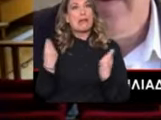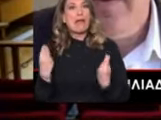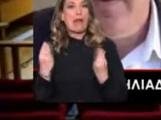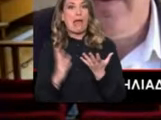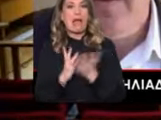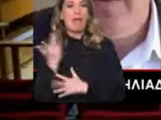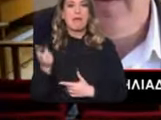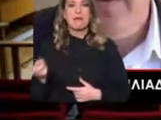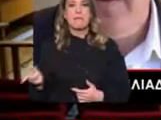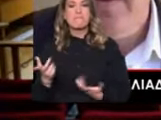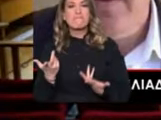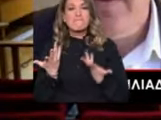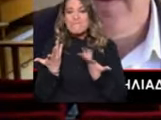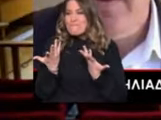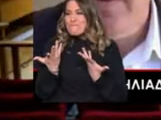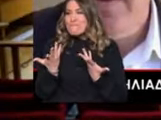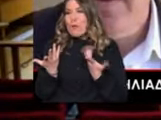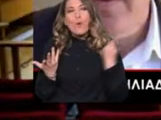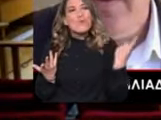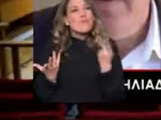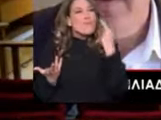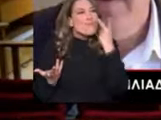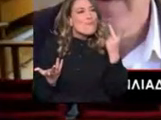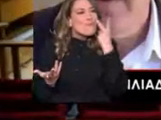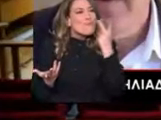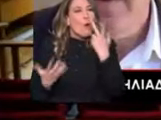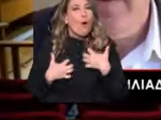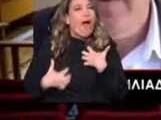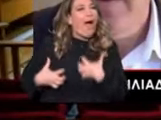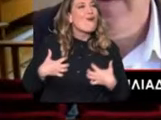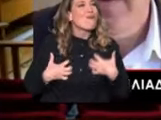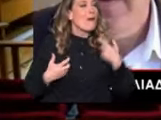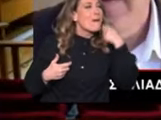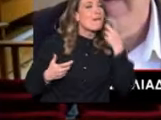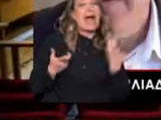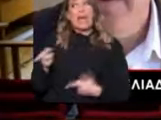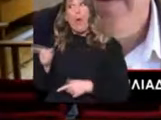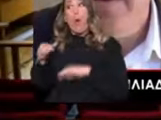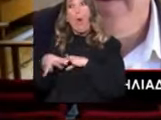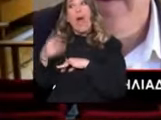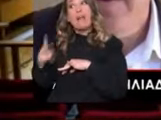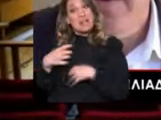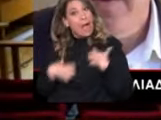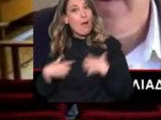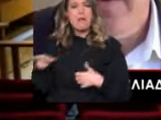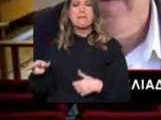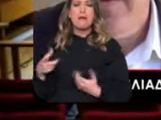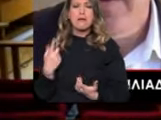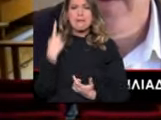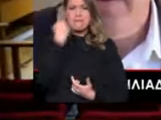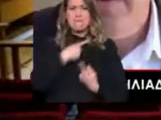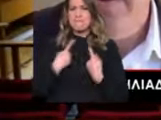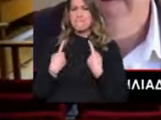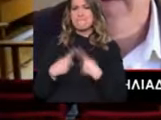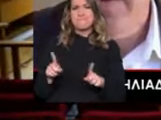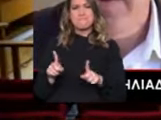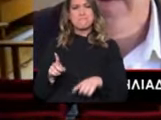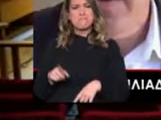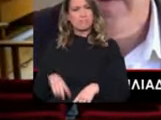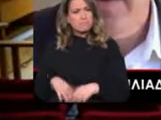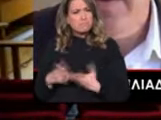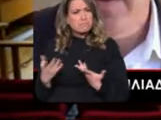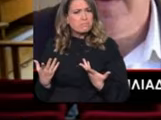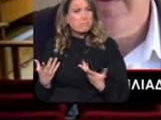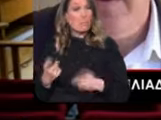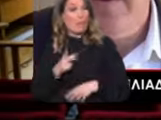υπήρχε εκ μέρους της αυτή η αγωνία που ένιωθα πάντα με τον πατέρα. Εκείνη με ρωτούσε για ένα συγκεκριμένο παιδάκι που είχε σοβαρά προβλήματα. Αν θα